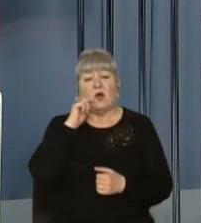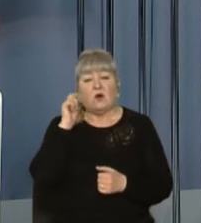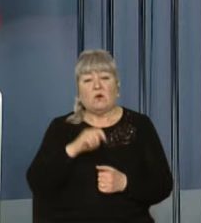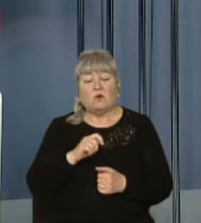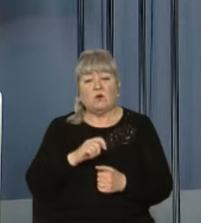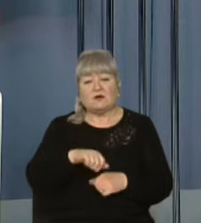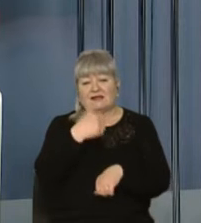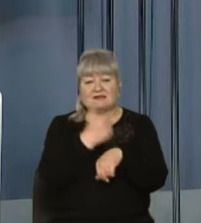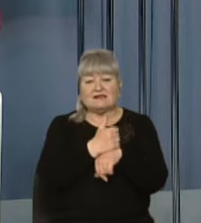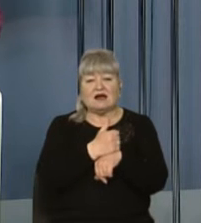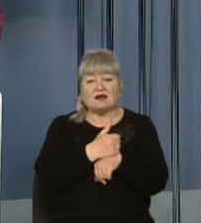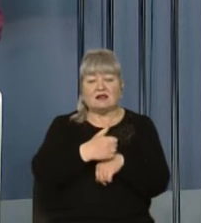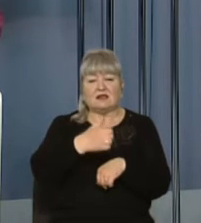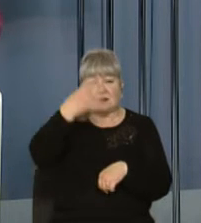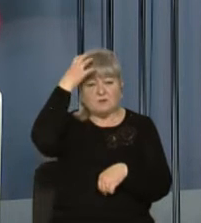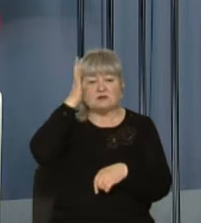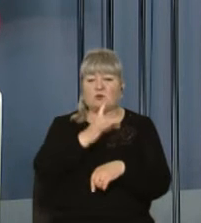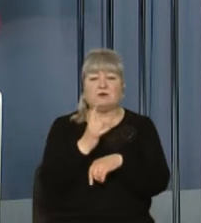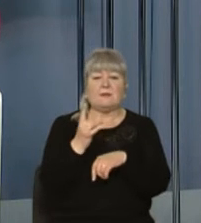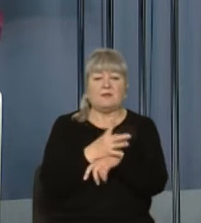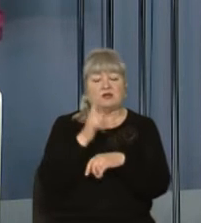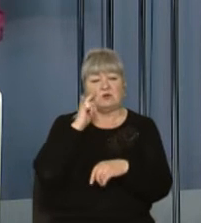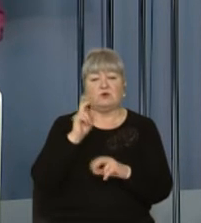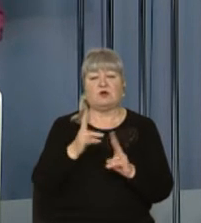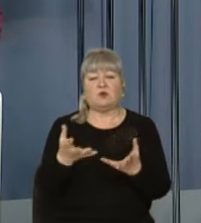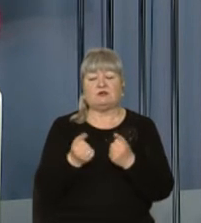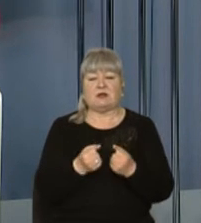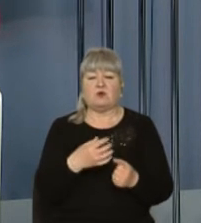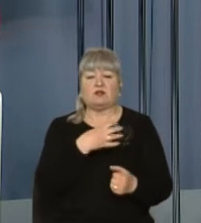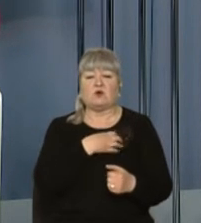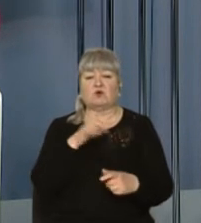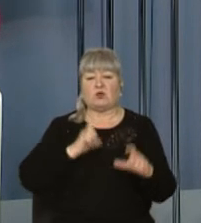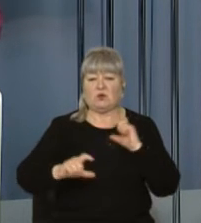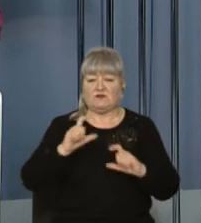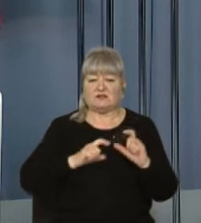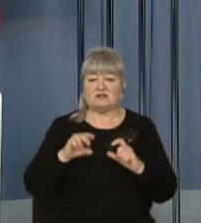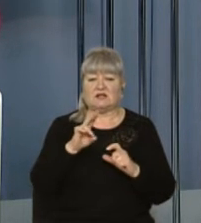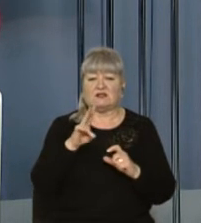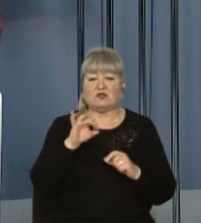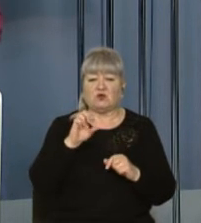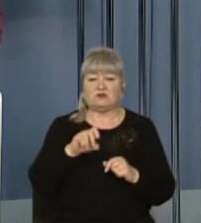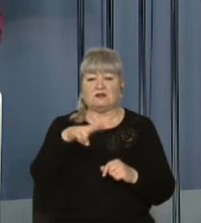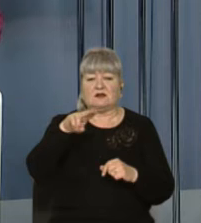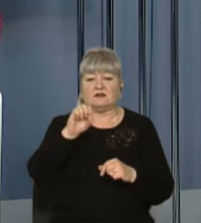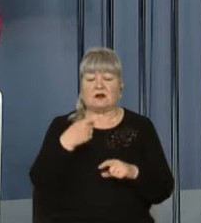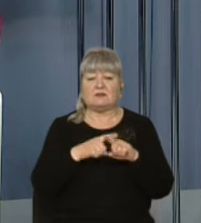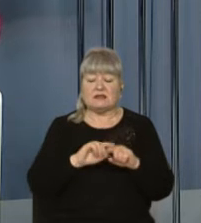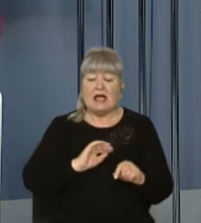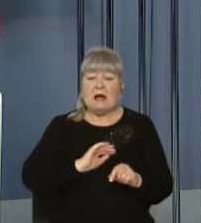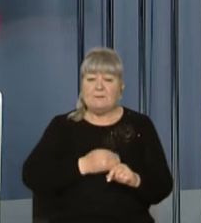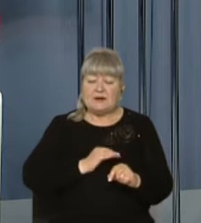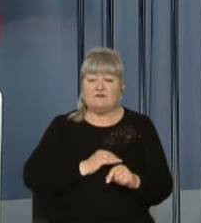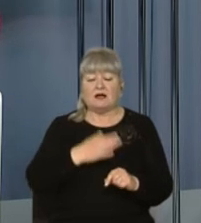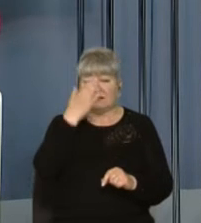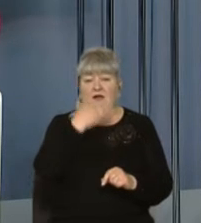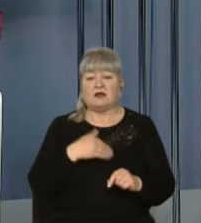архієпископ Борис Гудяк стане першим українцем, який отримує нагороду університету Нотердам. Це приватний католицький університет, що